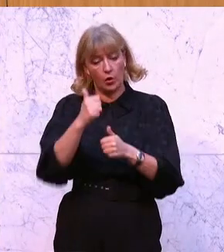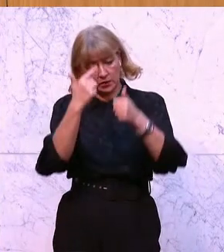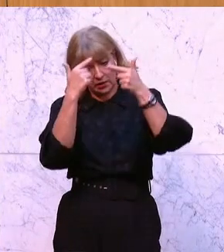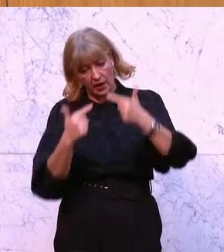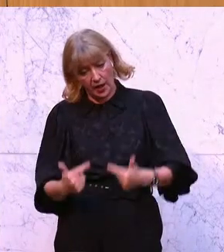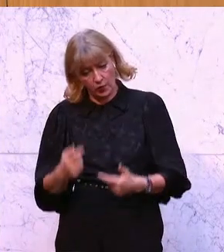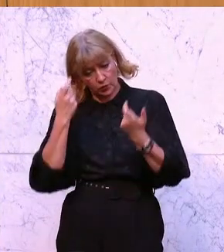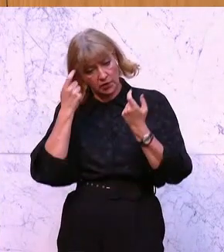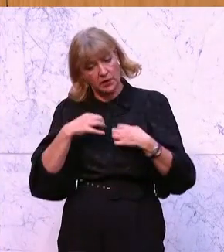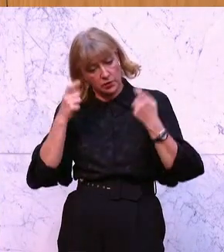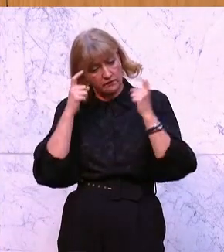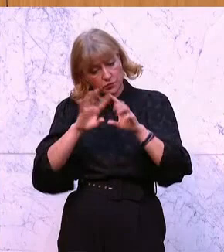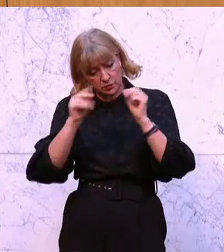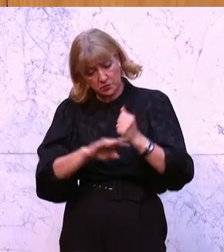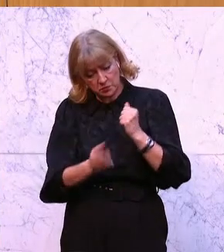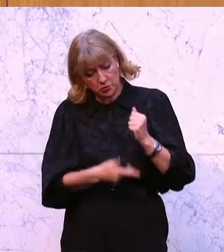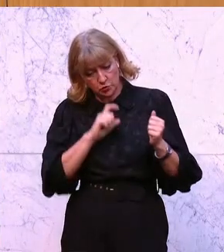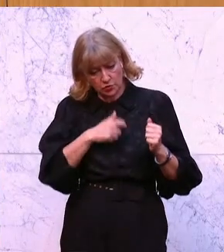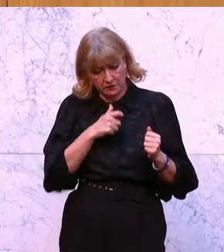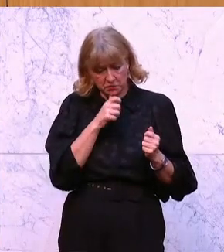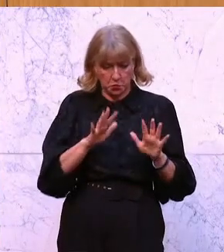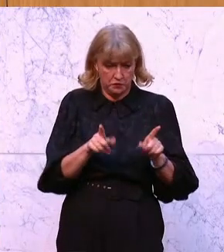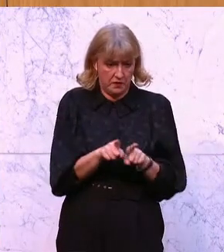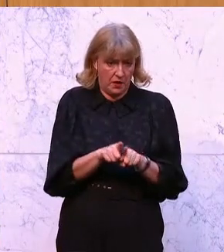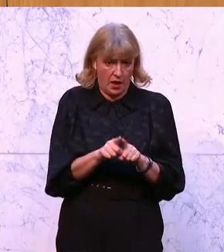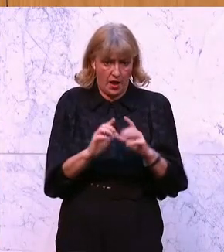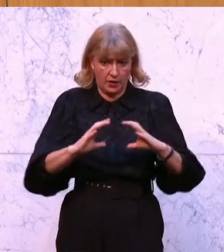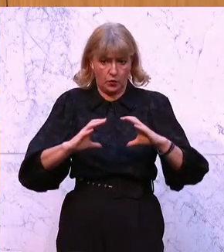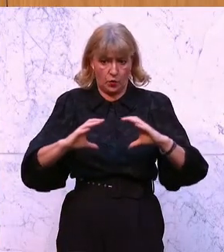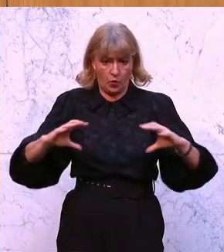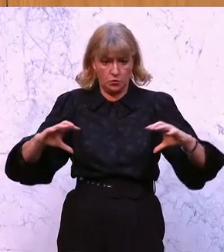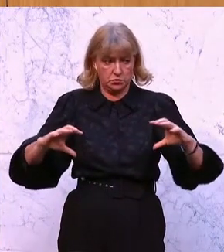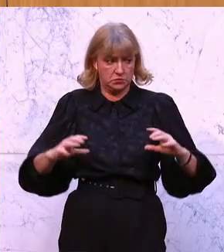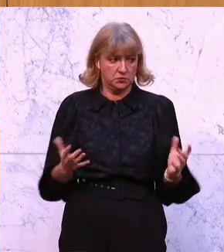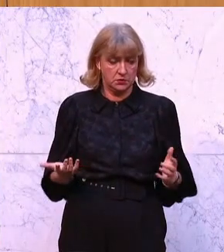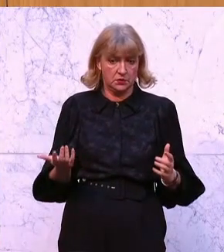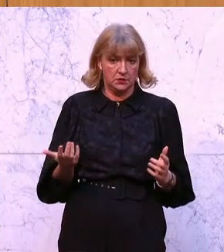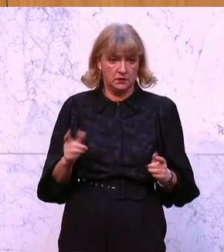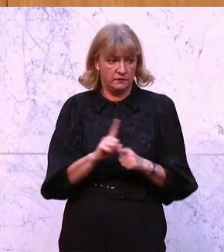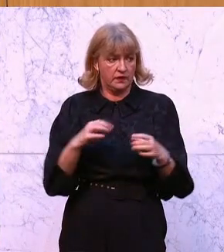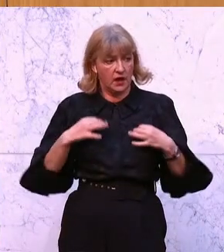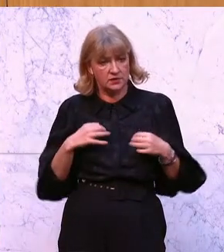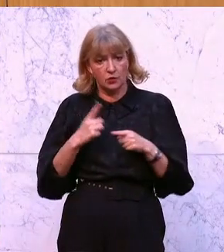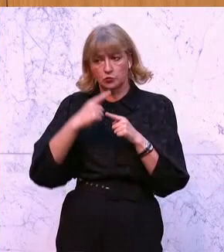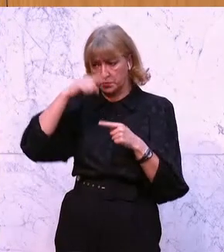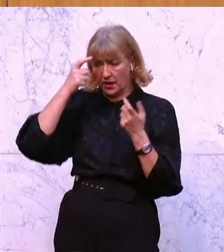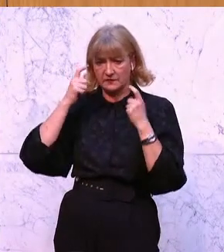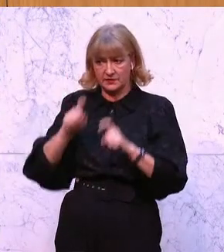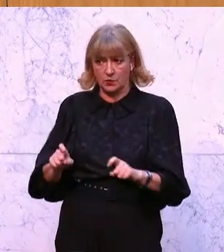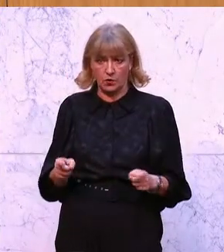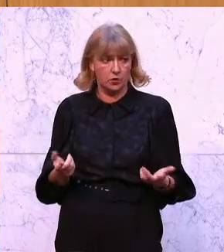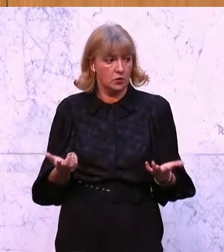Gesundheitsversorgung im Gesamtbudget, auch der Sozialversicherung, ungefähr gleich groß ist wie die ärztliche und Spitalsversorgung,